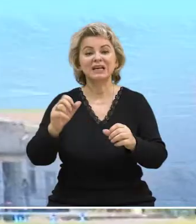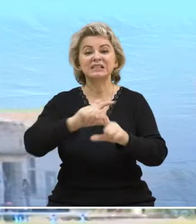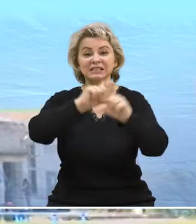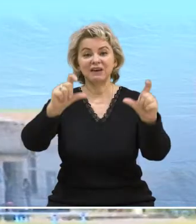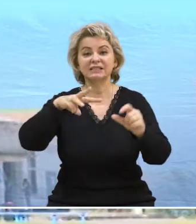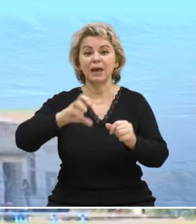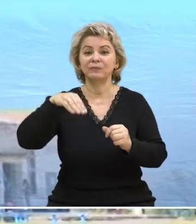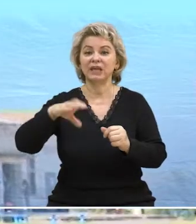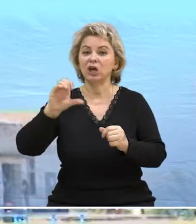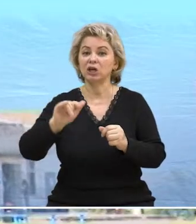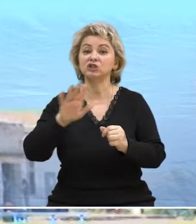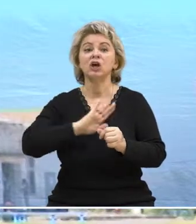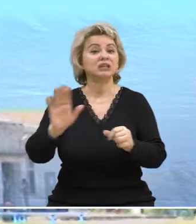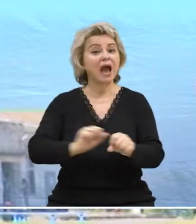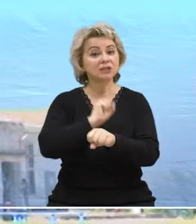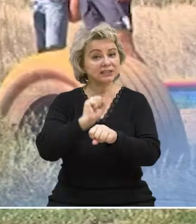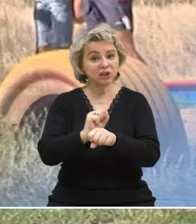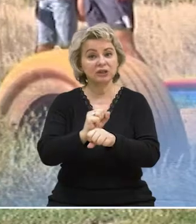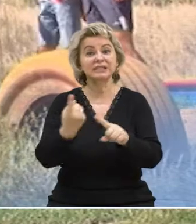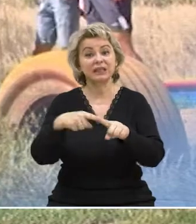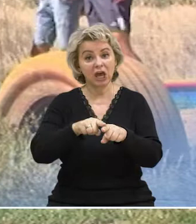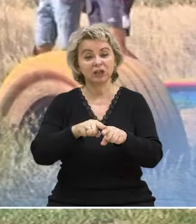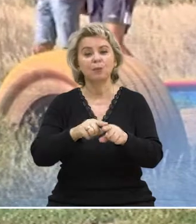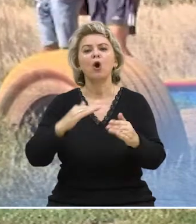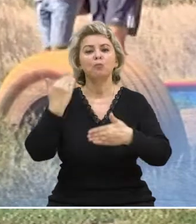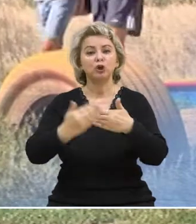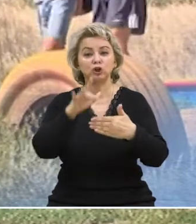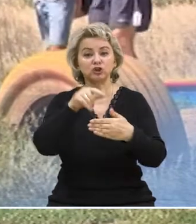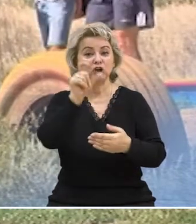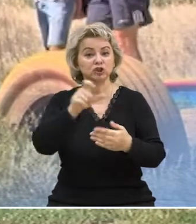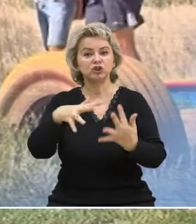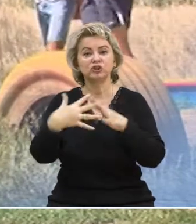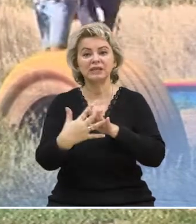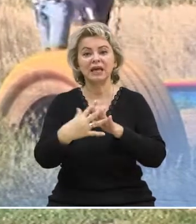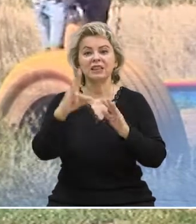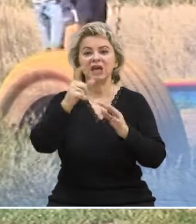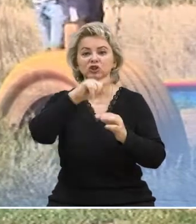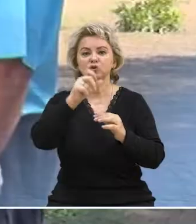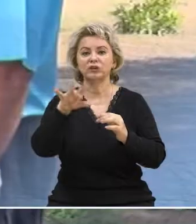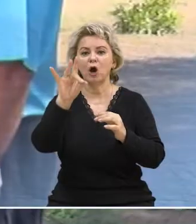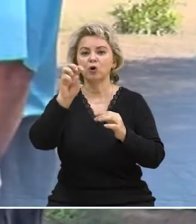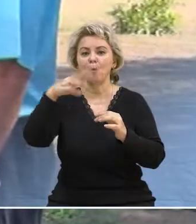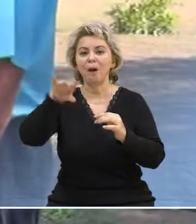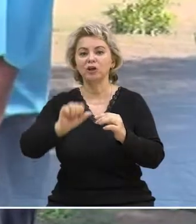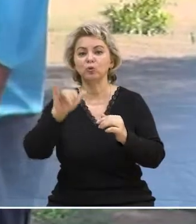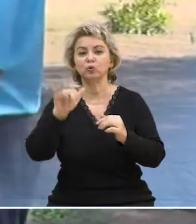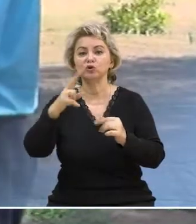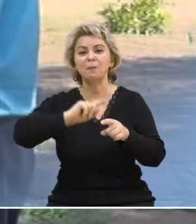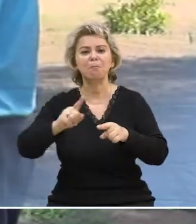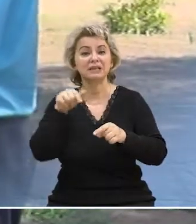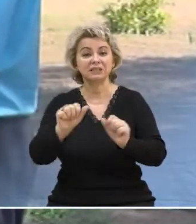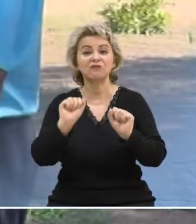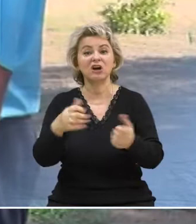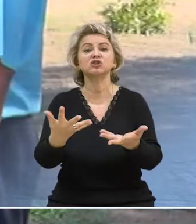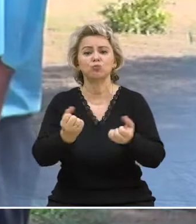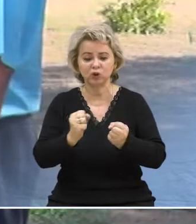Оператор мобильной связи МТС не собирается останавливаться на достигнутом. В ближайшее время жители Хуторов Насонтов, Романов и Усть-Быстрый